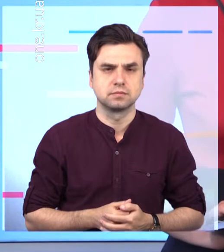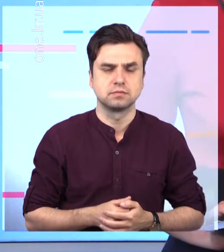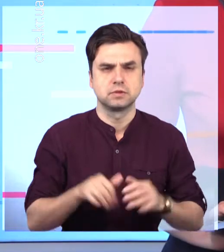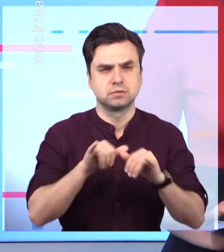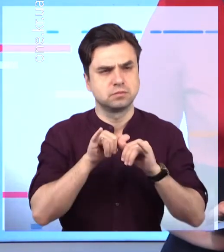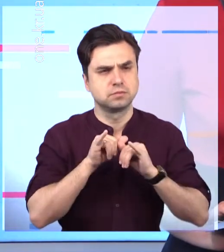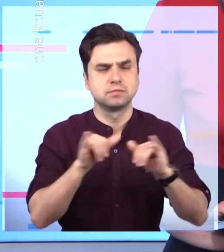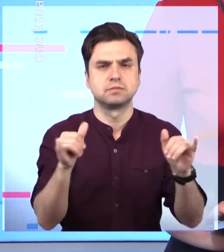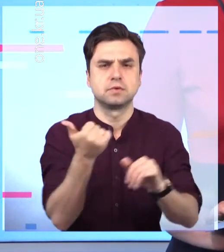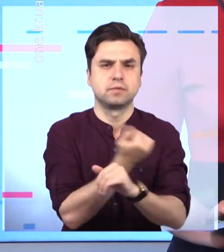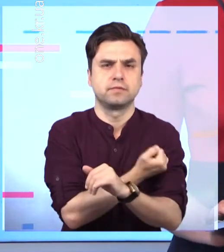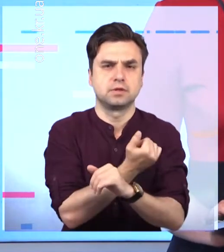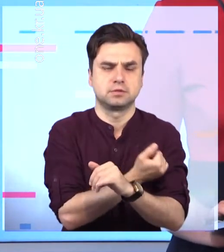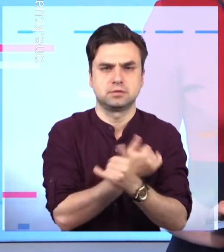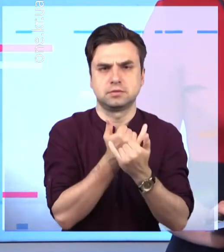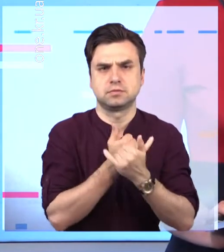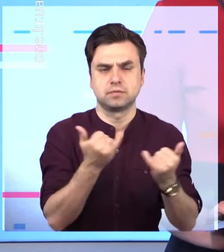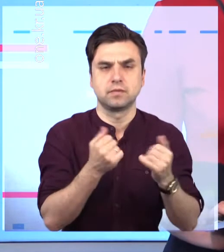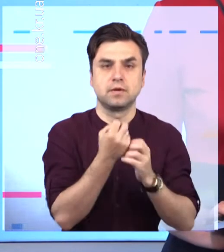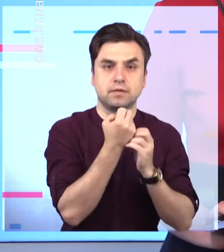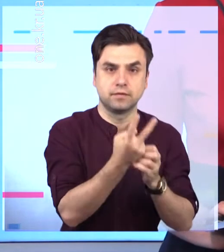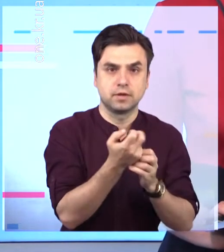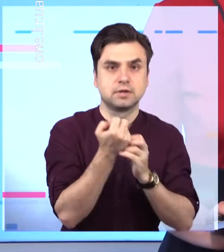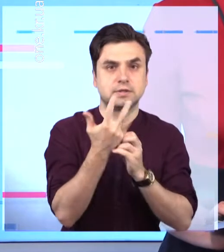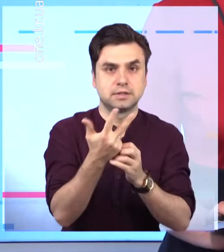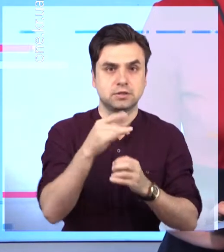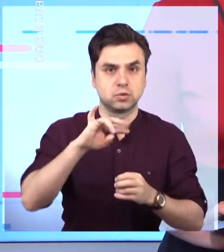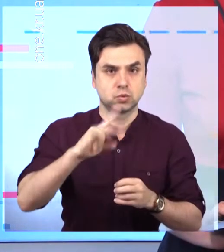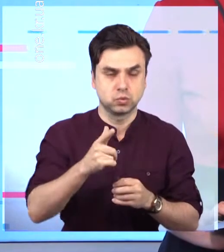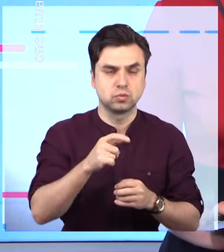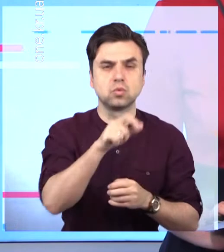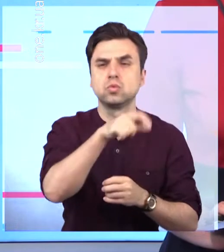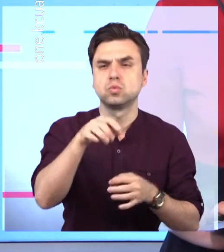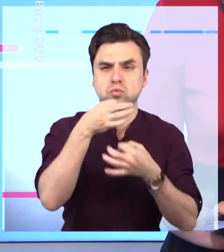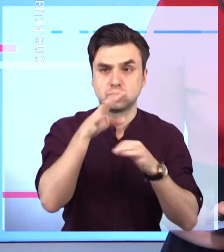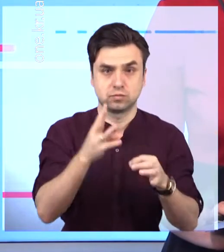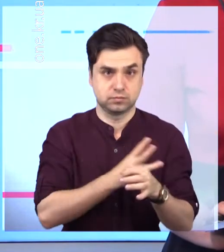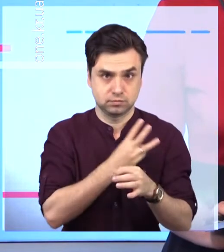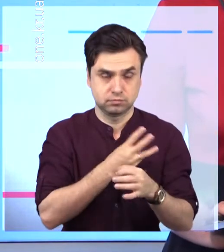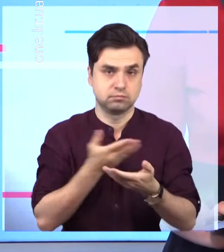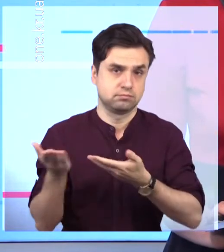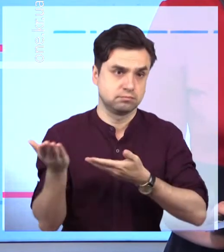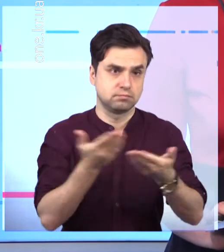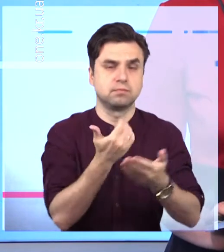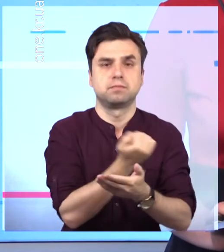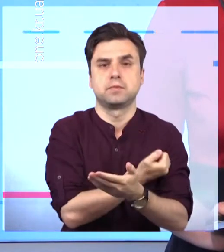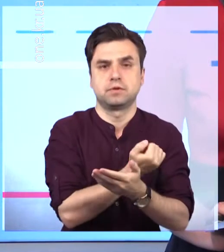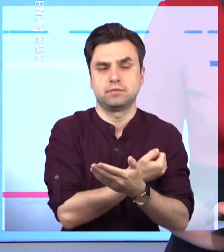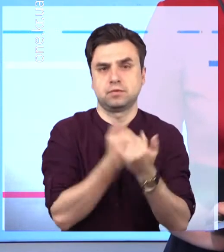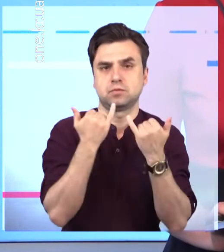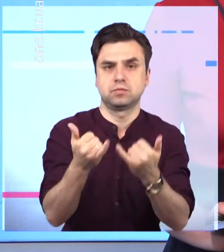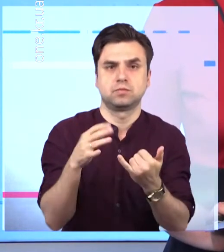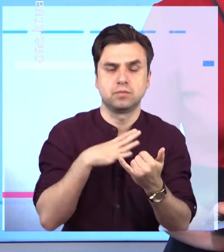Масова вакцинація від коронавірусу 12 та 13 червня всі бажаючі мешканці Кривого Рогу отримали щеплення від ковіду.